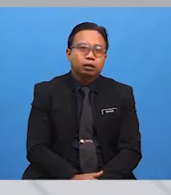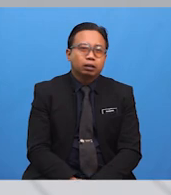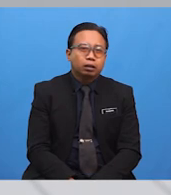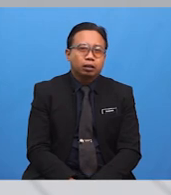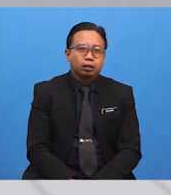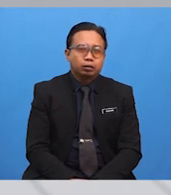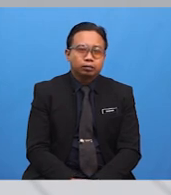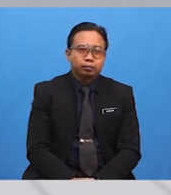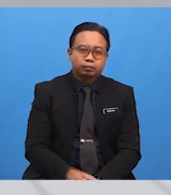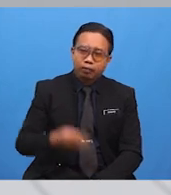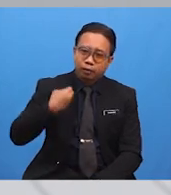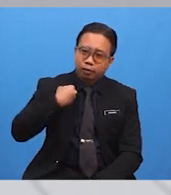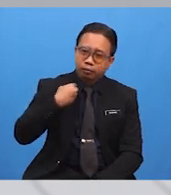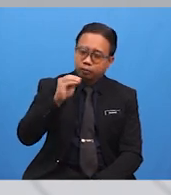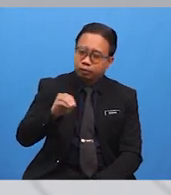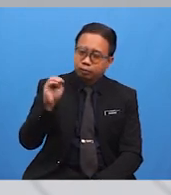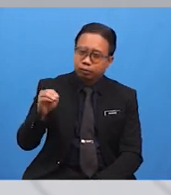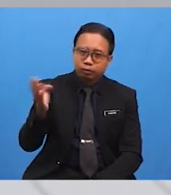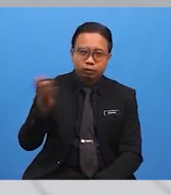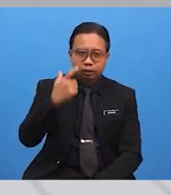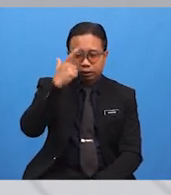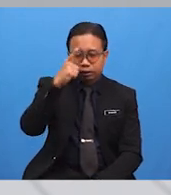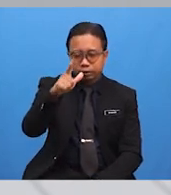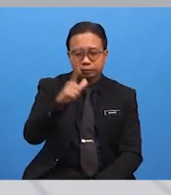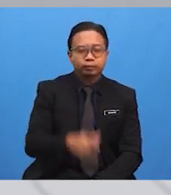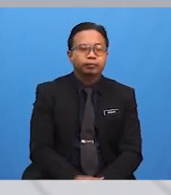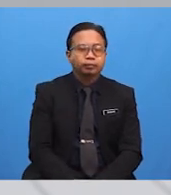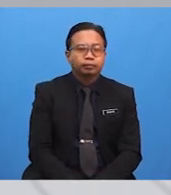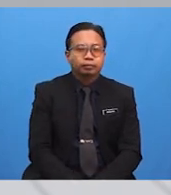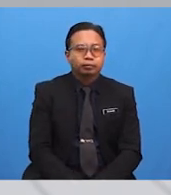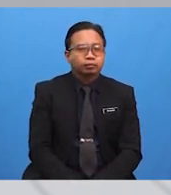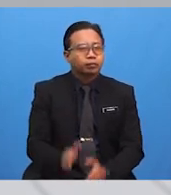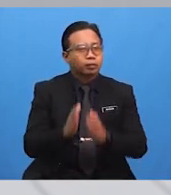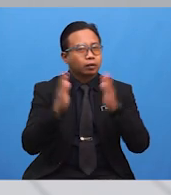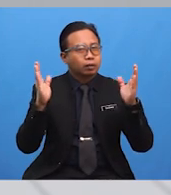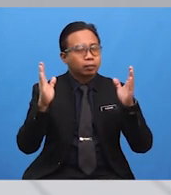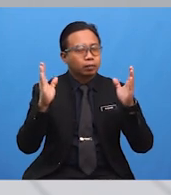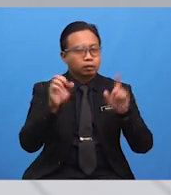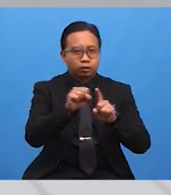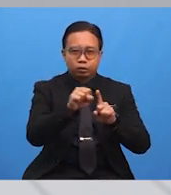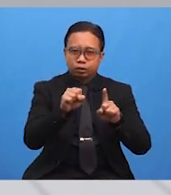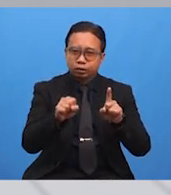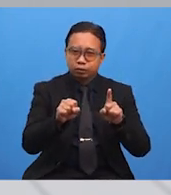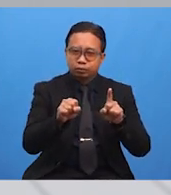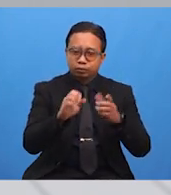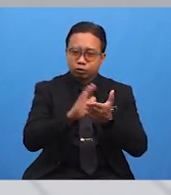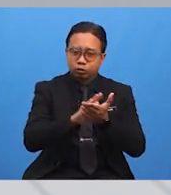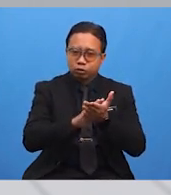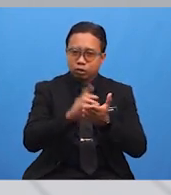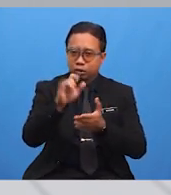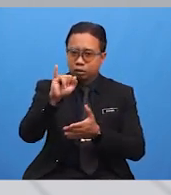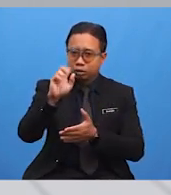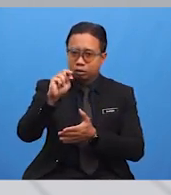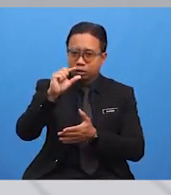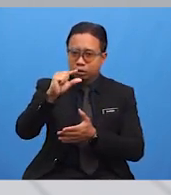Murid-murid, sekarang marilah kita lihat perkembangan sistem sekolah Inggeris di negara